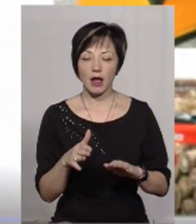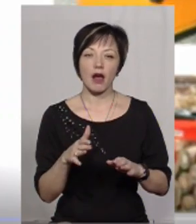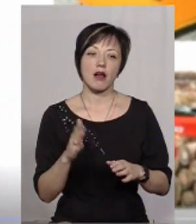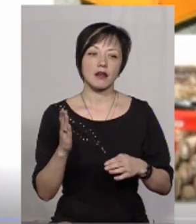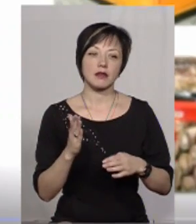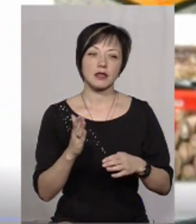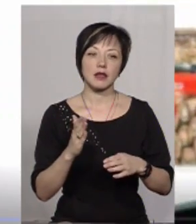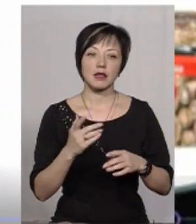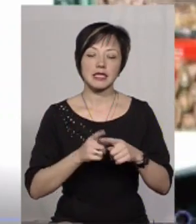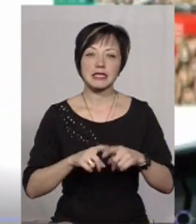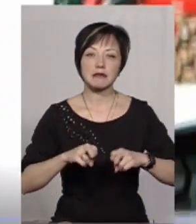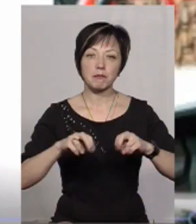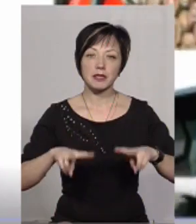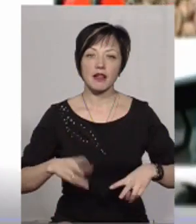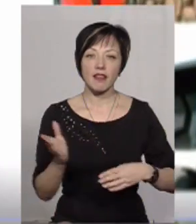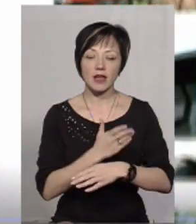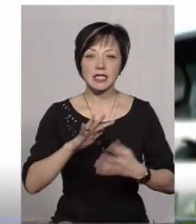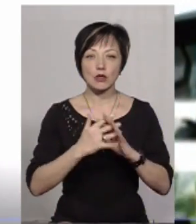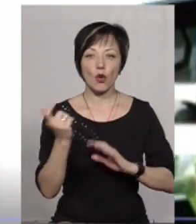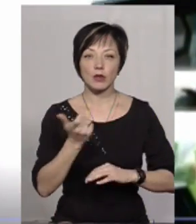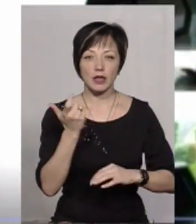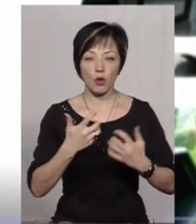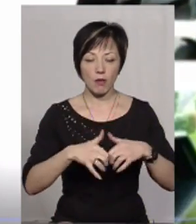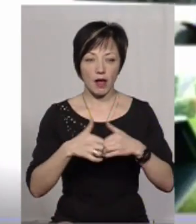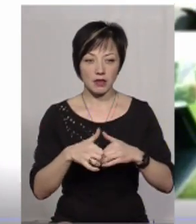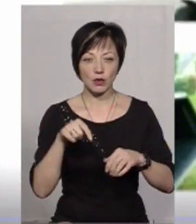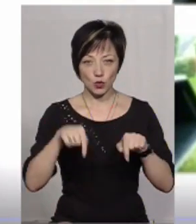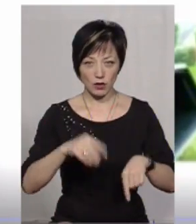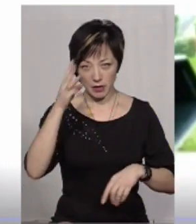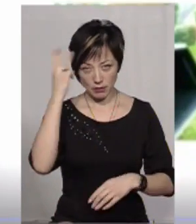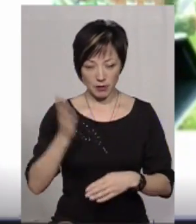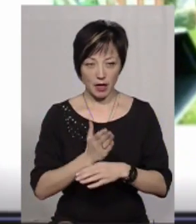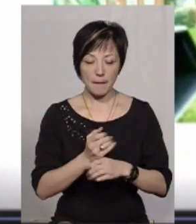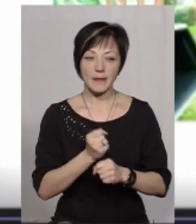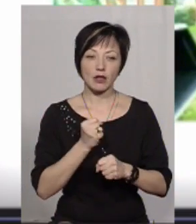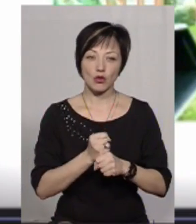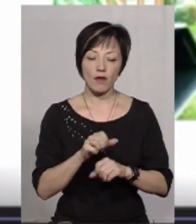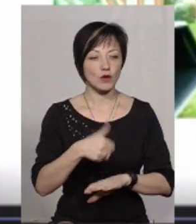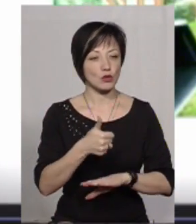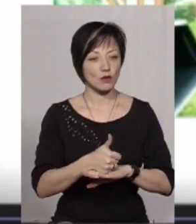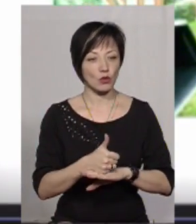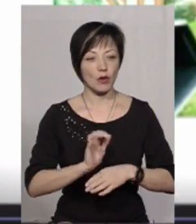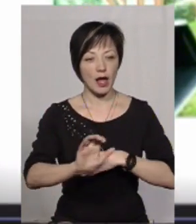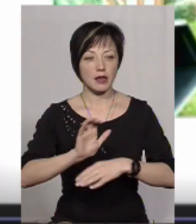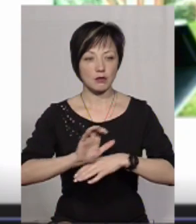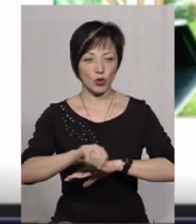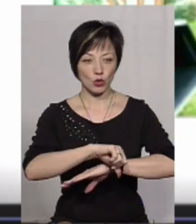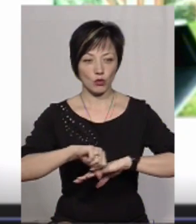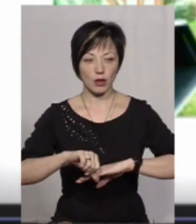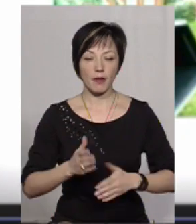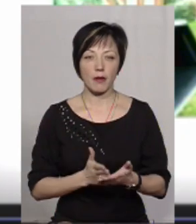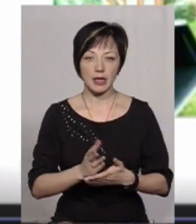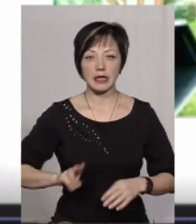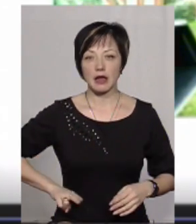навісного сільськогосподарського обладнання, виробничі потужності розміщені у Хмельницькому. Працює в основному в експортному напрямку.